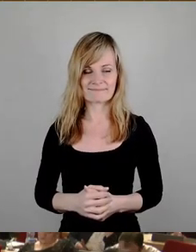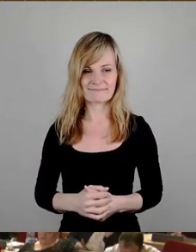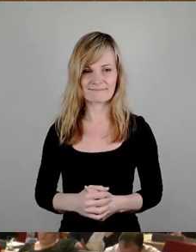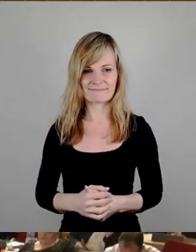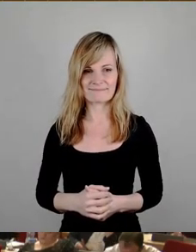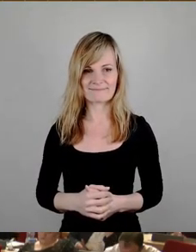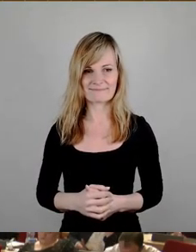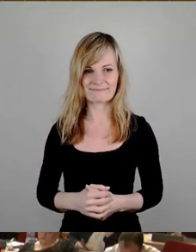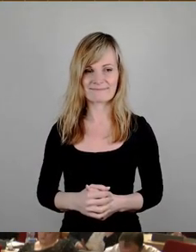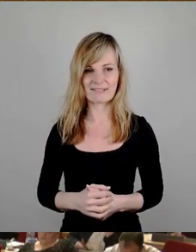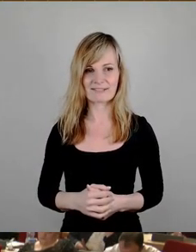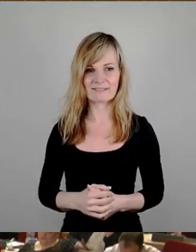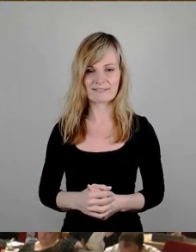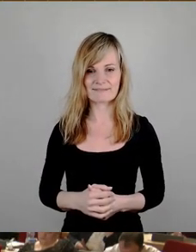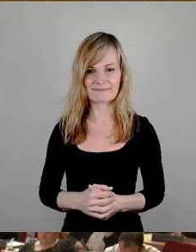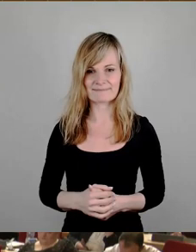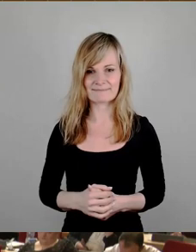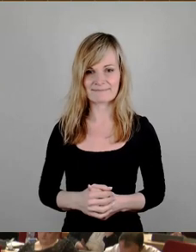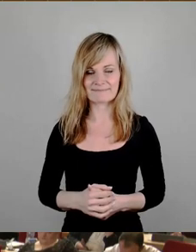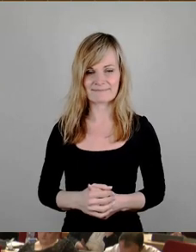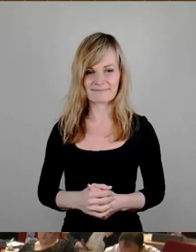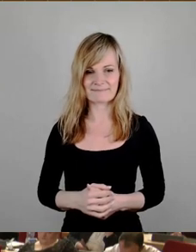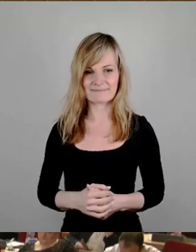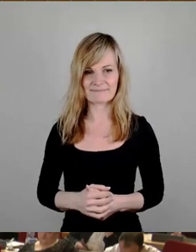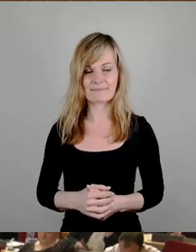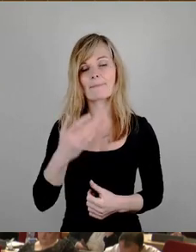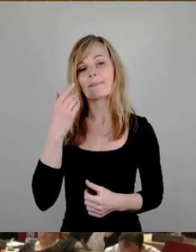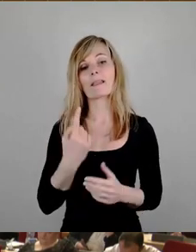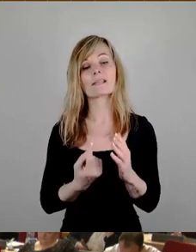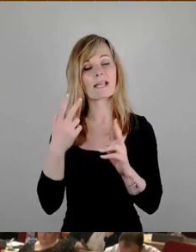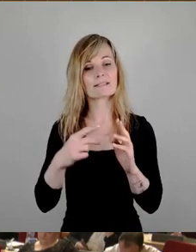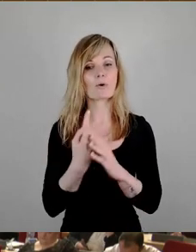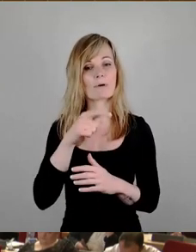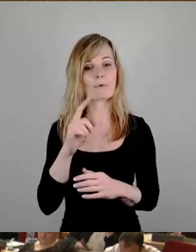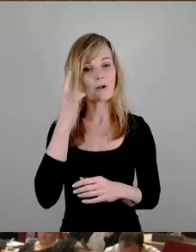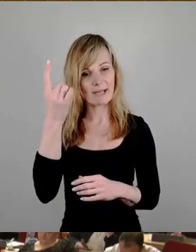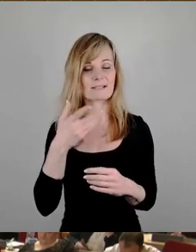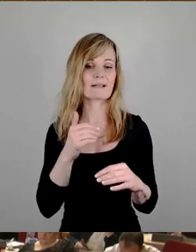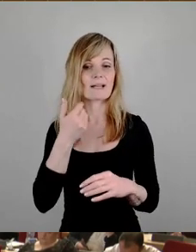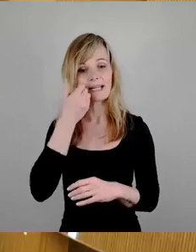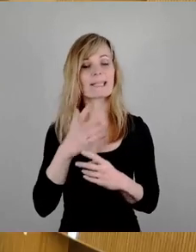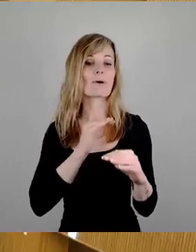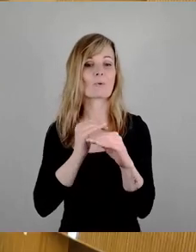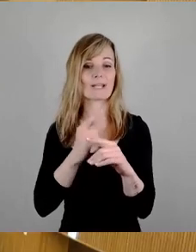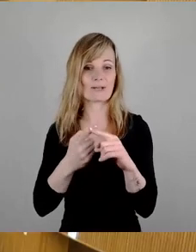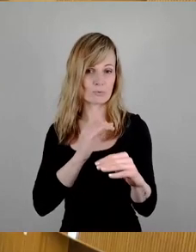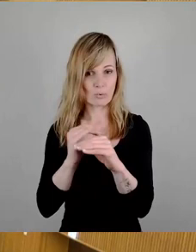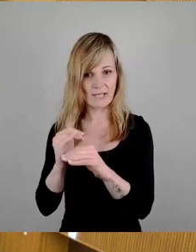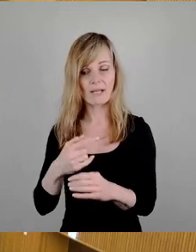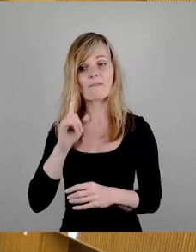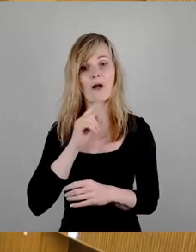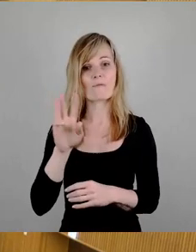Sehr geehrter Herr Oberbürgermeister Liebe Kolleginnen und Kollegen Ich denke, der Aufzählung von Frau Wagner ist nichts